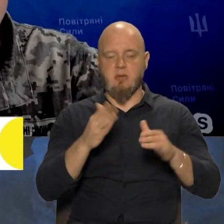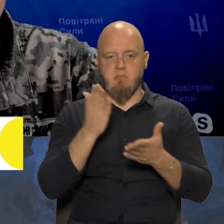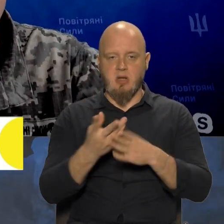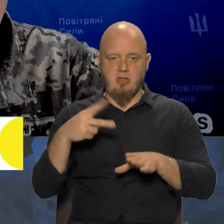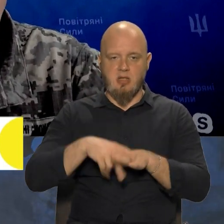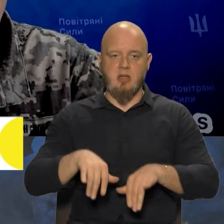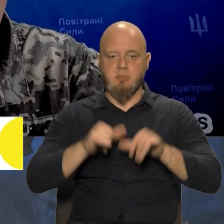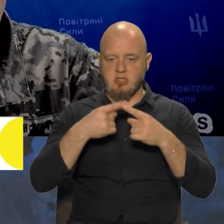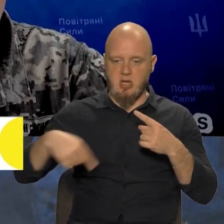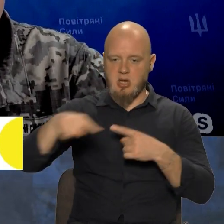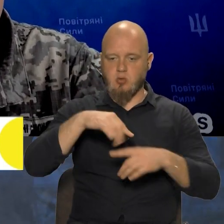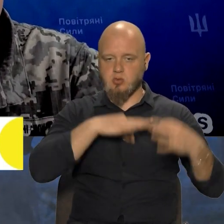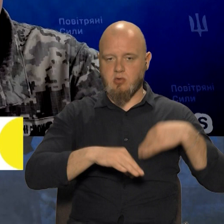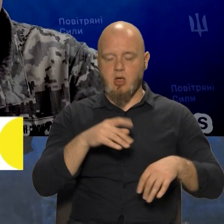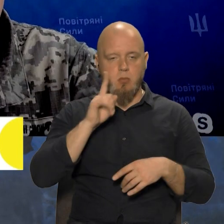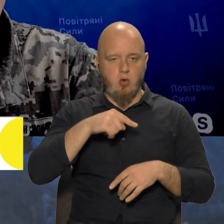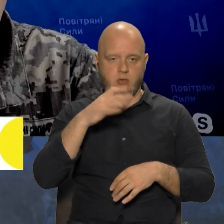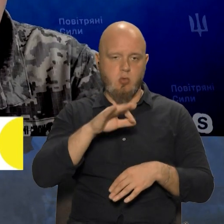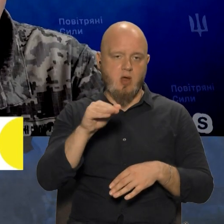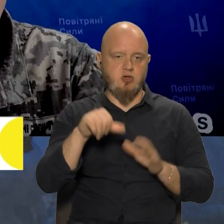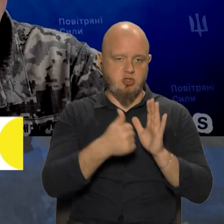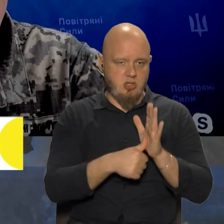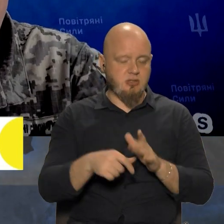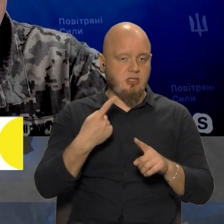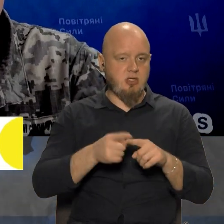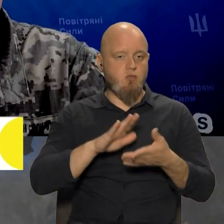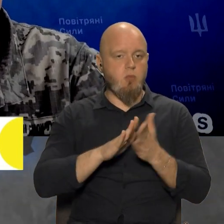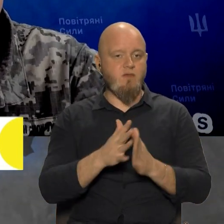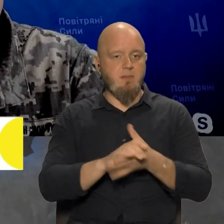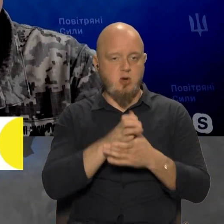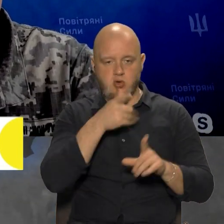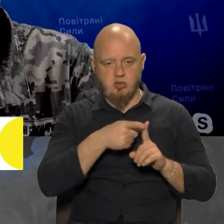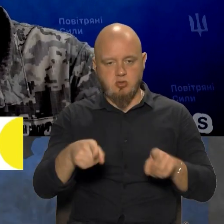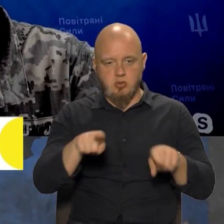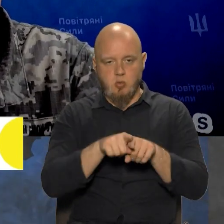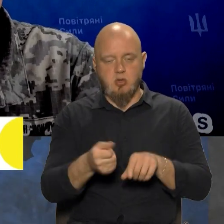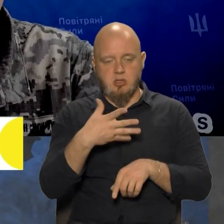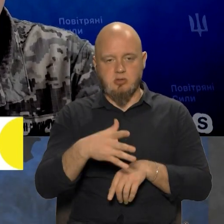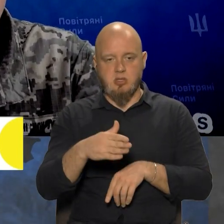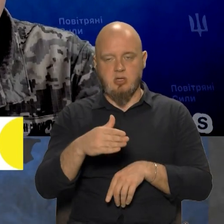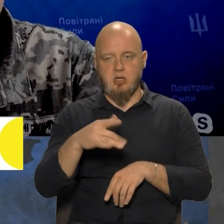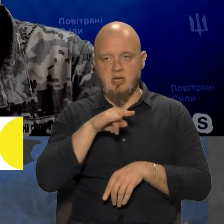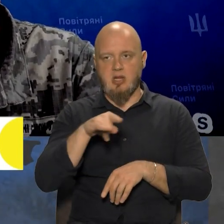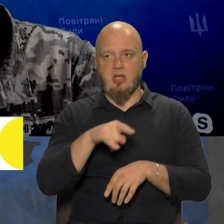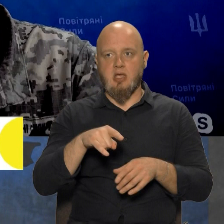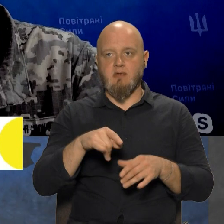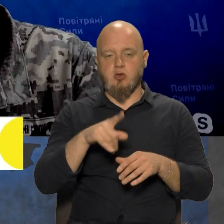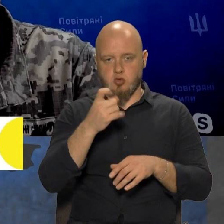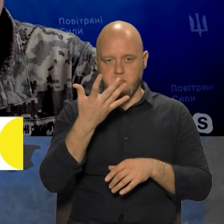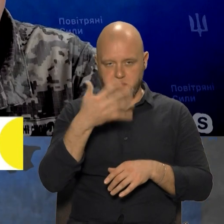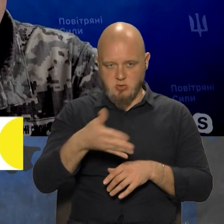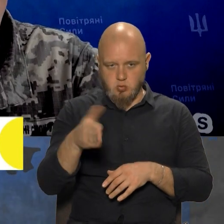радіозастосування. Ну, поки говоримо про «Ф-16». Це в умовах мирного часу. Такої кількості літаків, як «Ф-150» буде достатньо для того, щоб